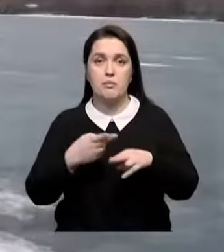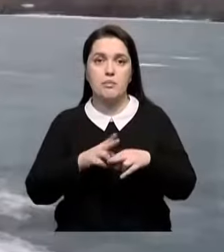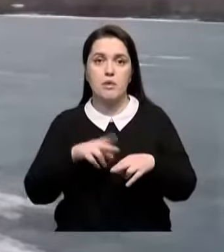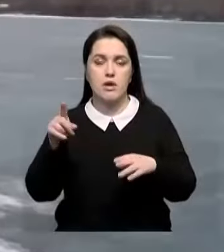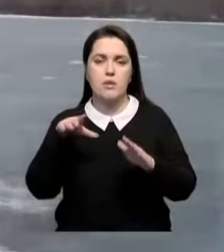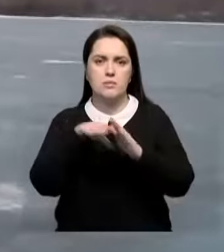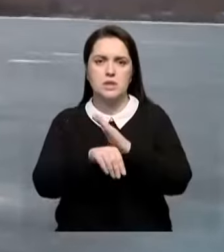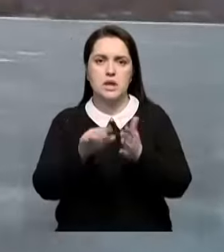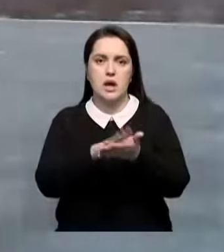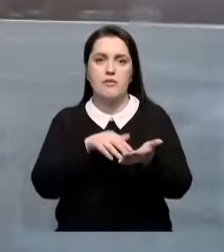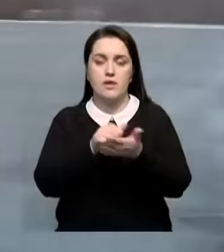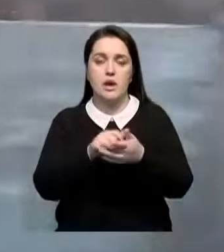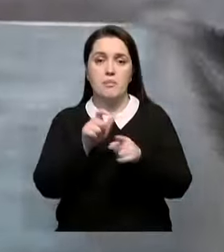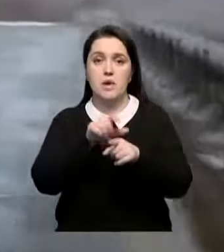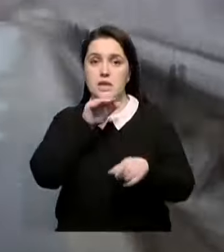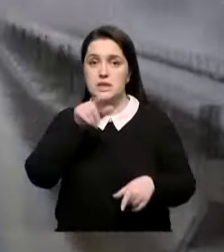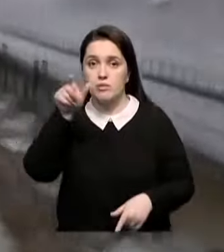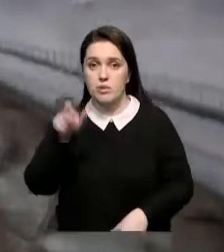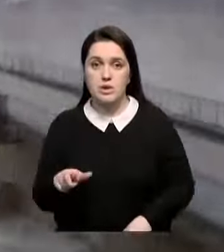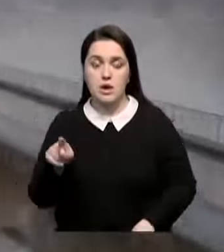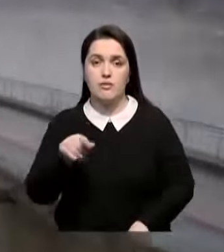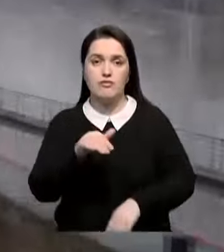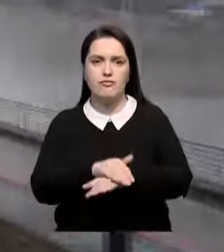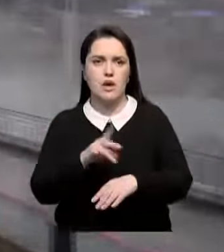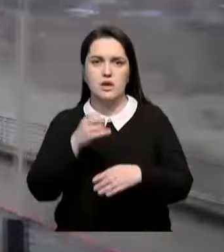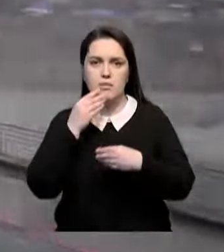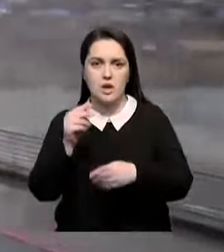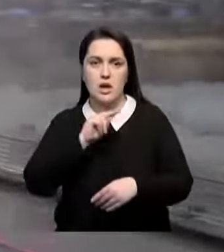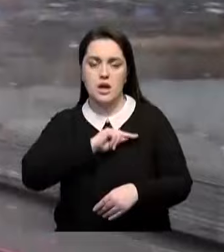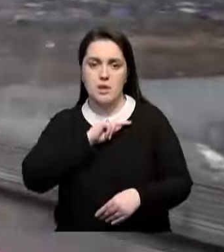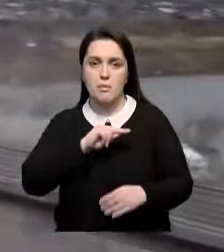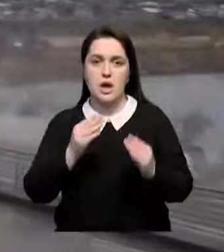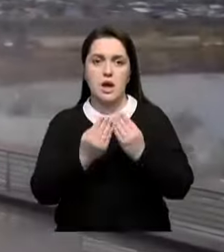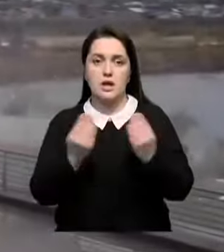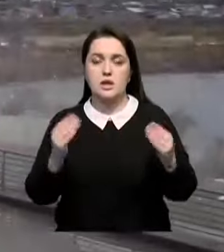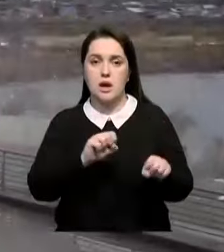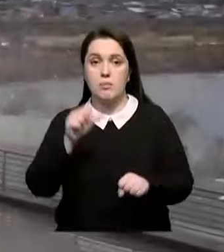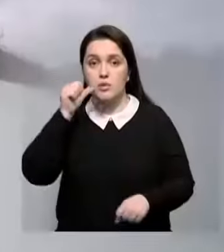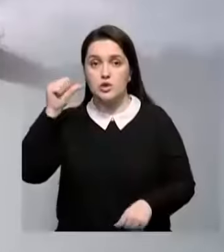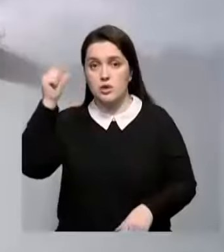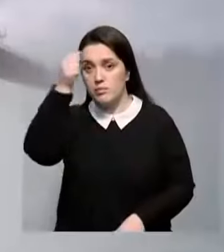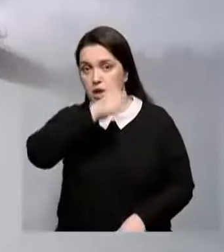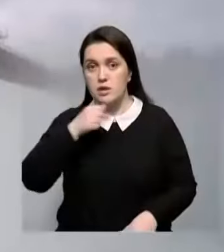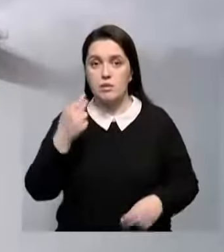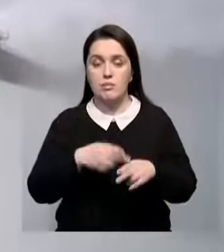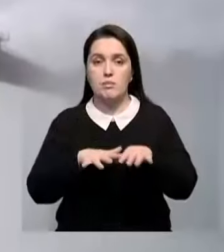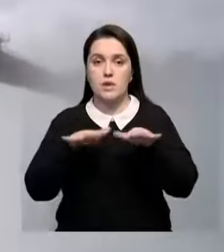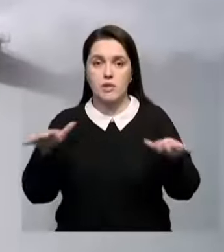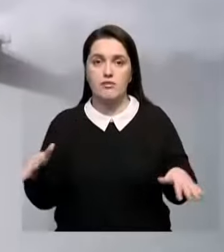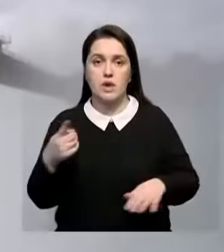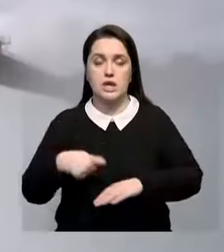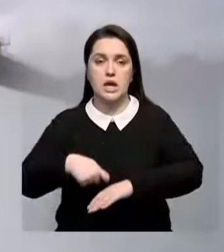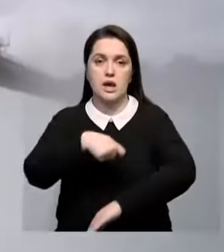признали аварийными. По словам экспертов, этот факт не повлияет на работу самих дамб. Отмечу, прошлом году максимальная высота